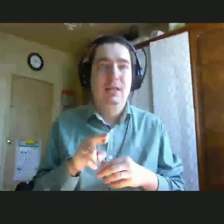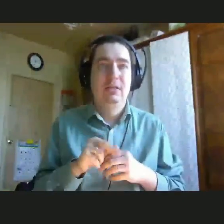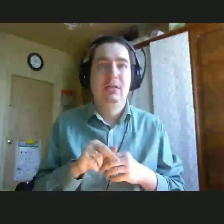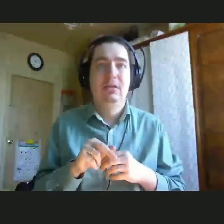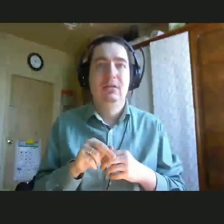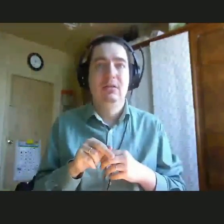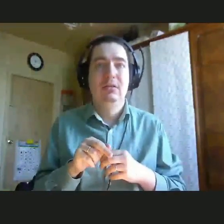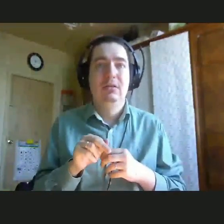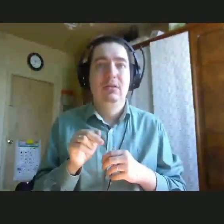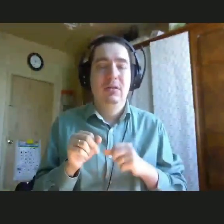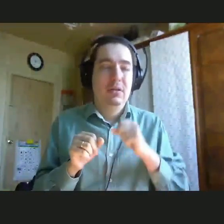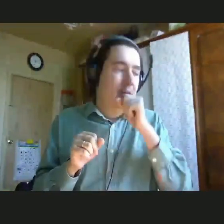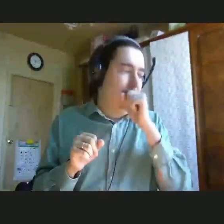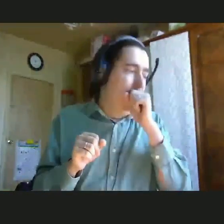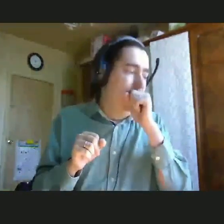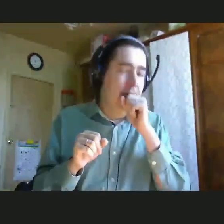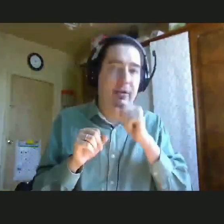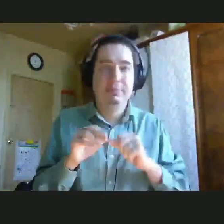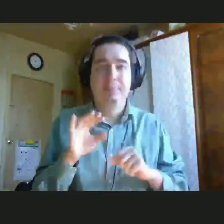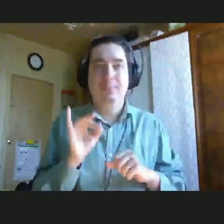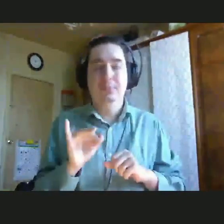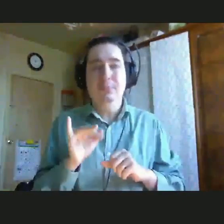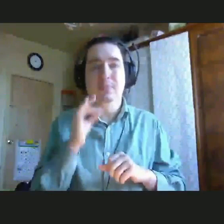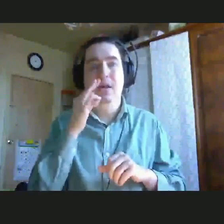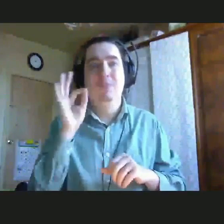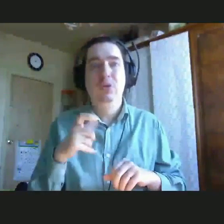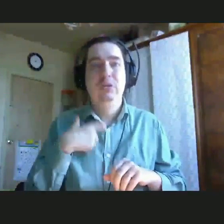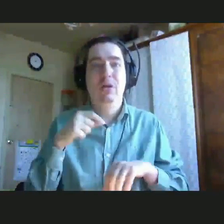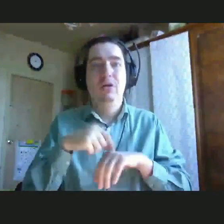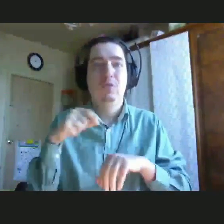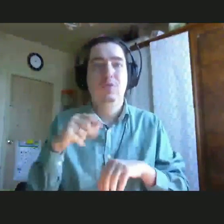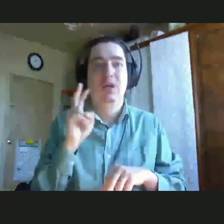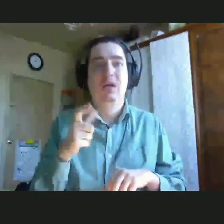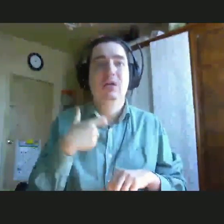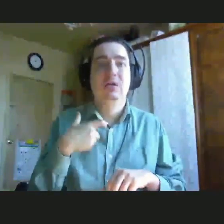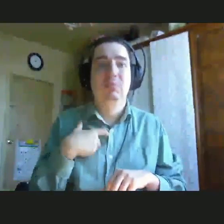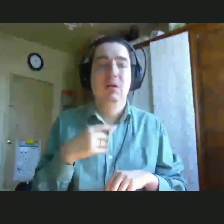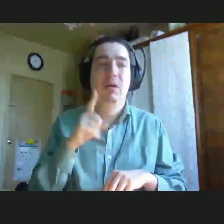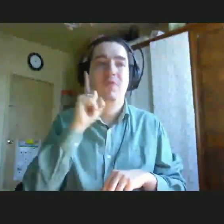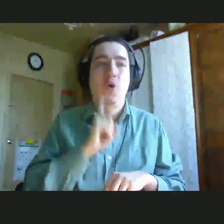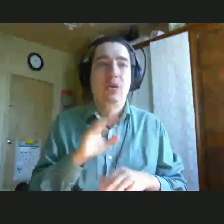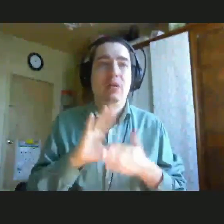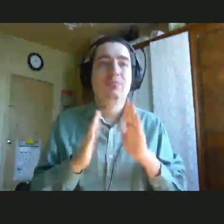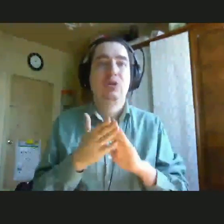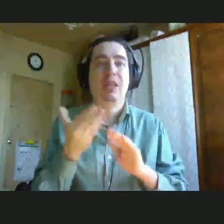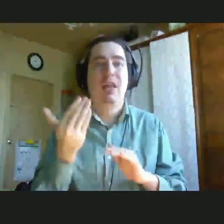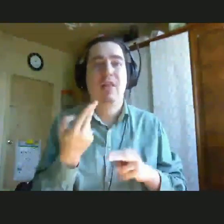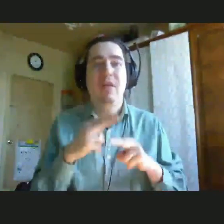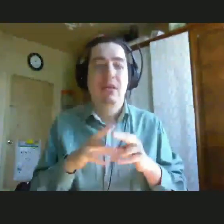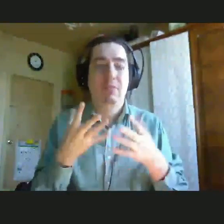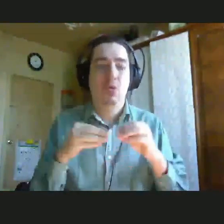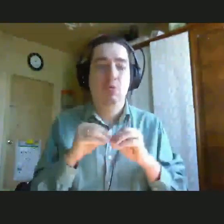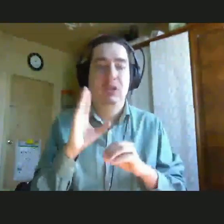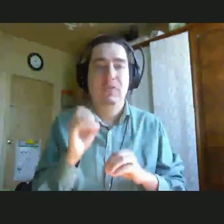людьми, с новым обществом, как ему при этом себя комфортно чувствовать и как себя комфортно позиционировать в этом обществе, если у него